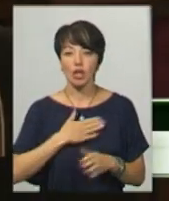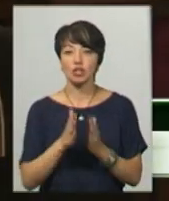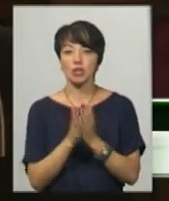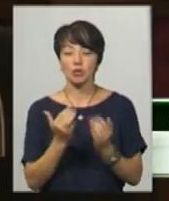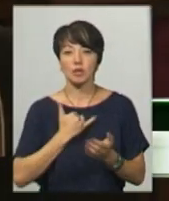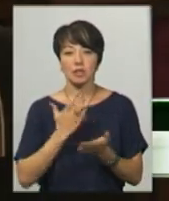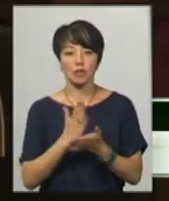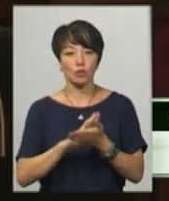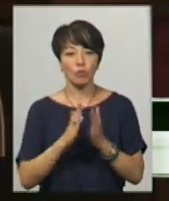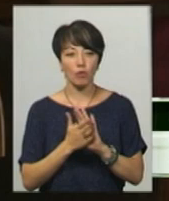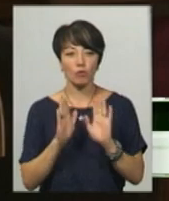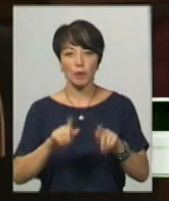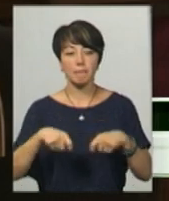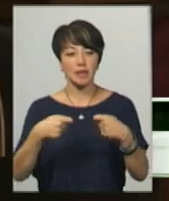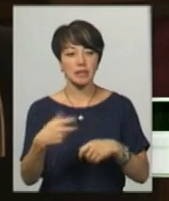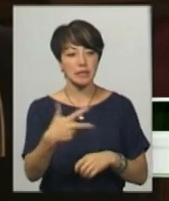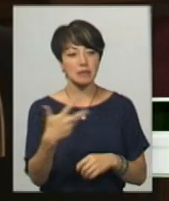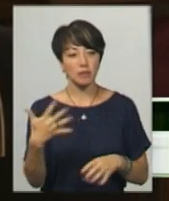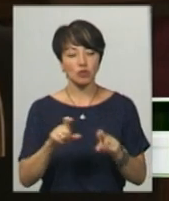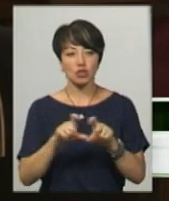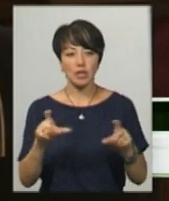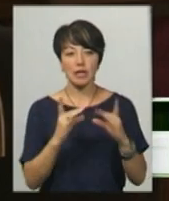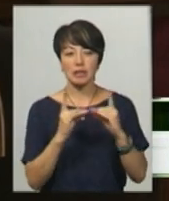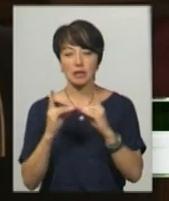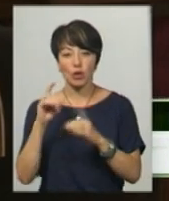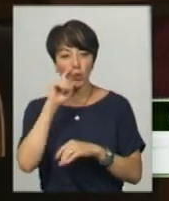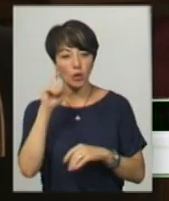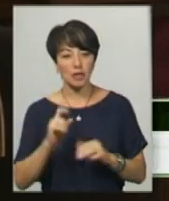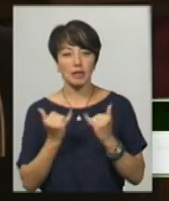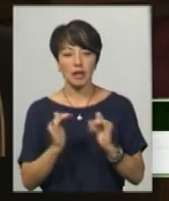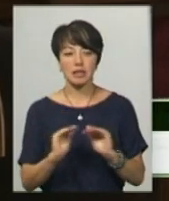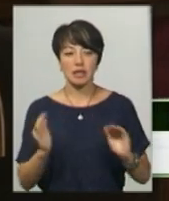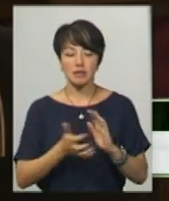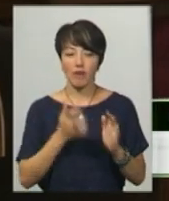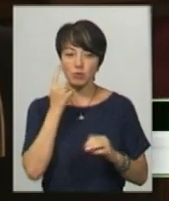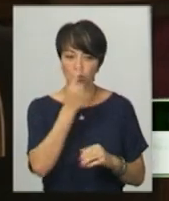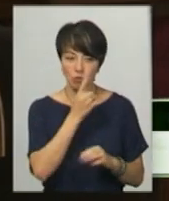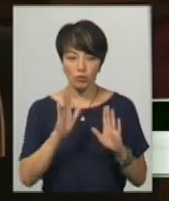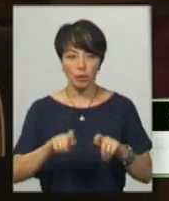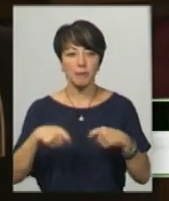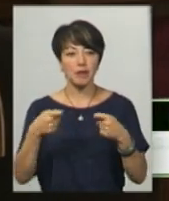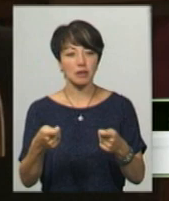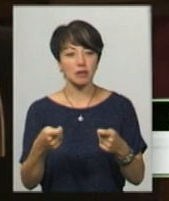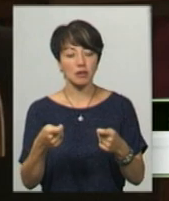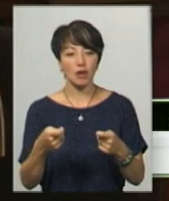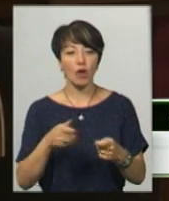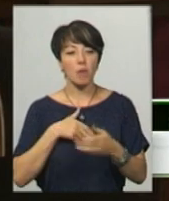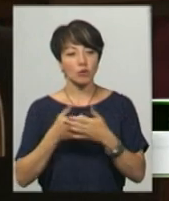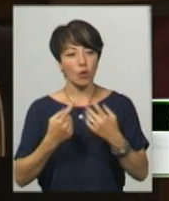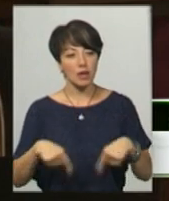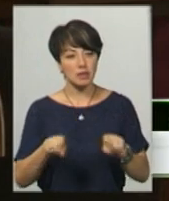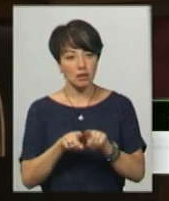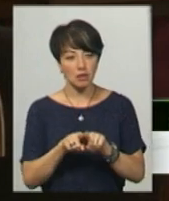у нас вже є домовленості, буде передана у 35 шкіл-інтернатів України для дітей з вадами зору, вона буде передана у громадську